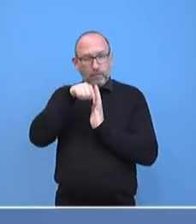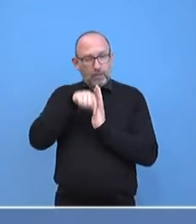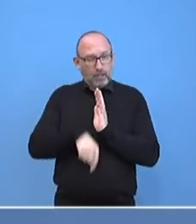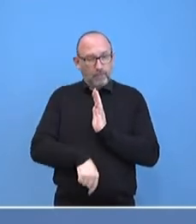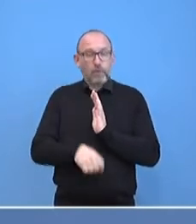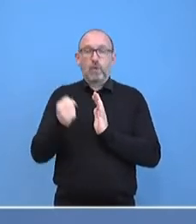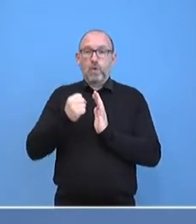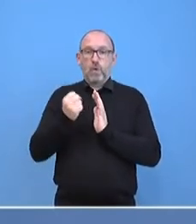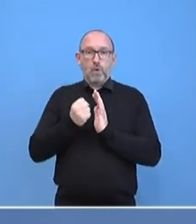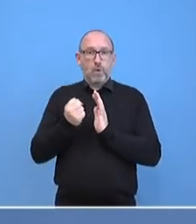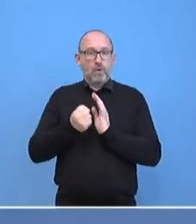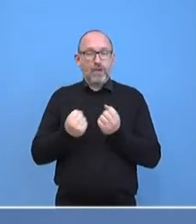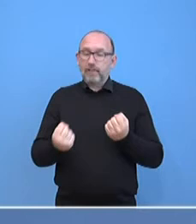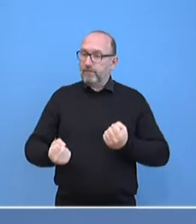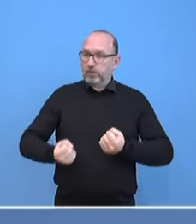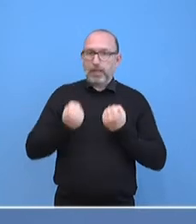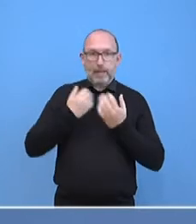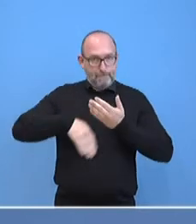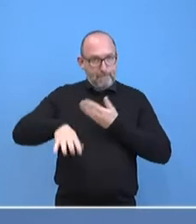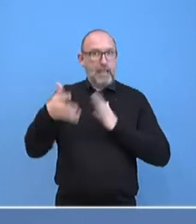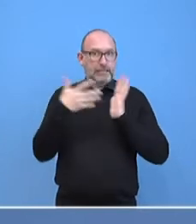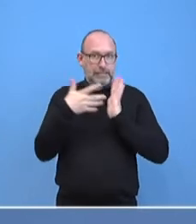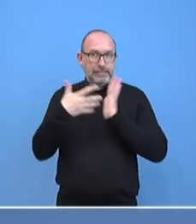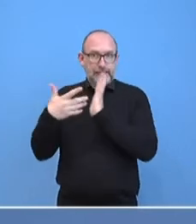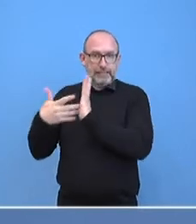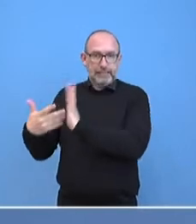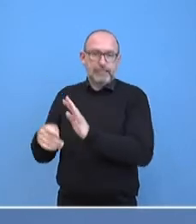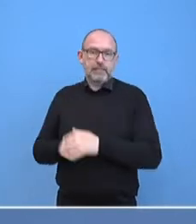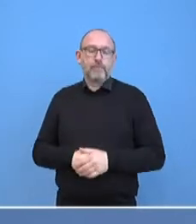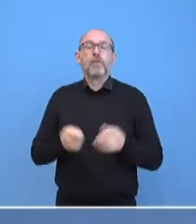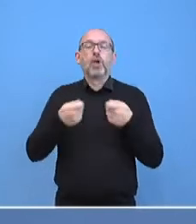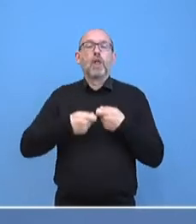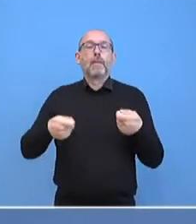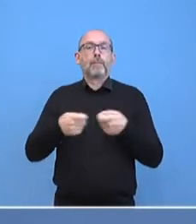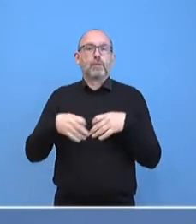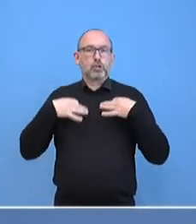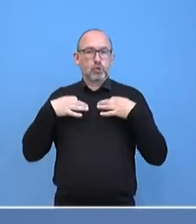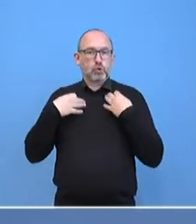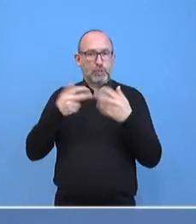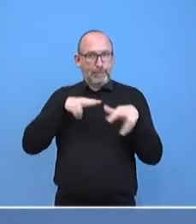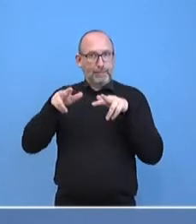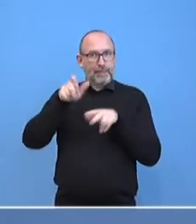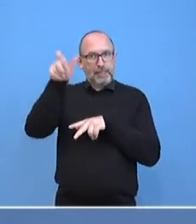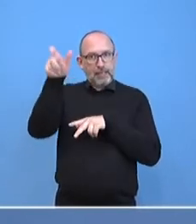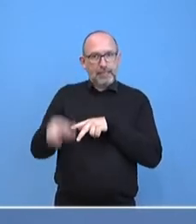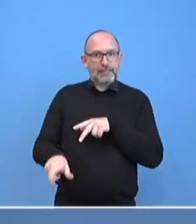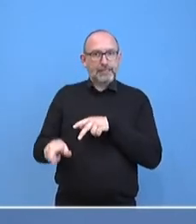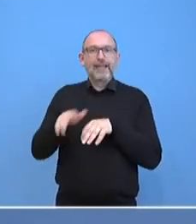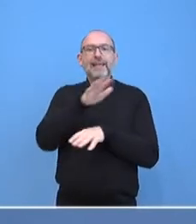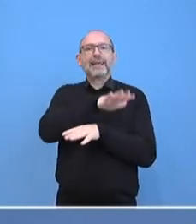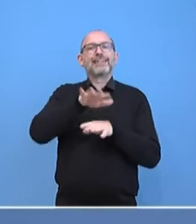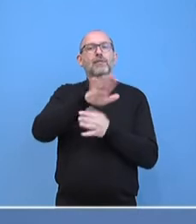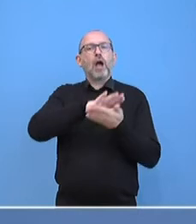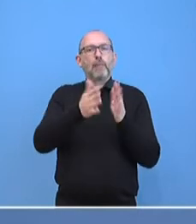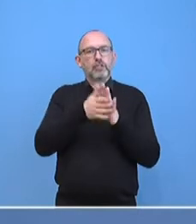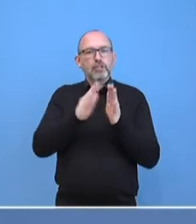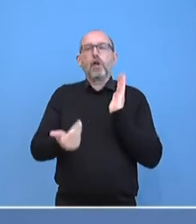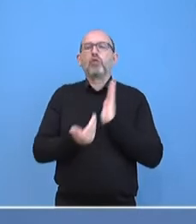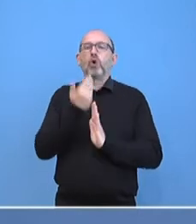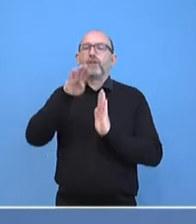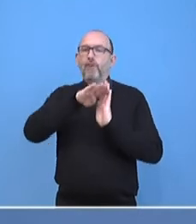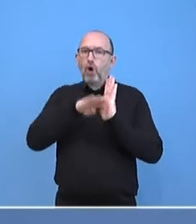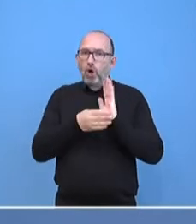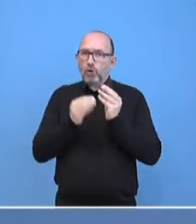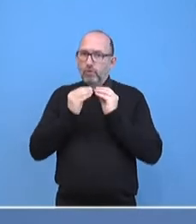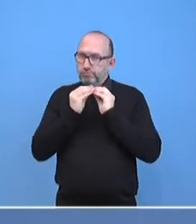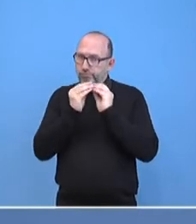ist deutlich verstärkt worden. Der Bundesgesundheitsminister arbeitet da in Ressortabstimmung an einer neuen Verordnung. Es